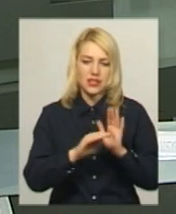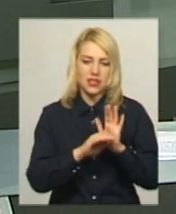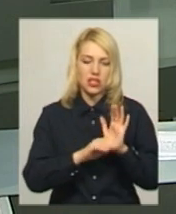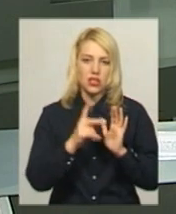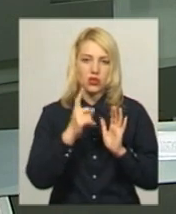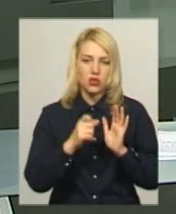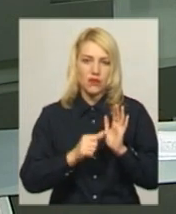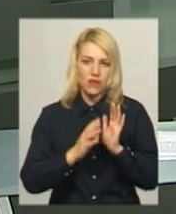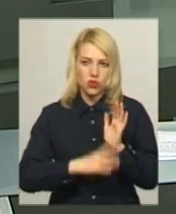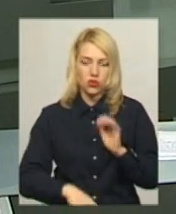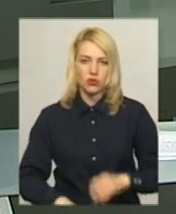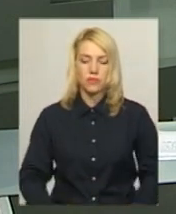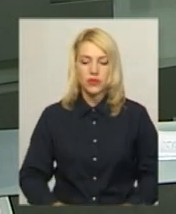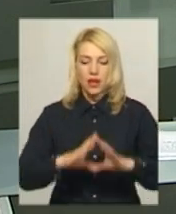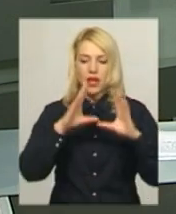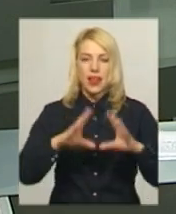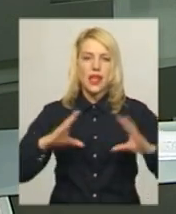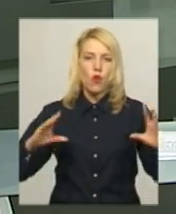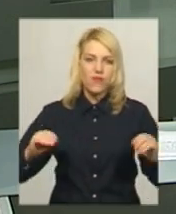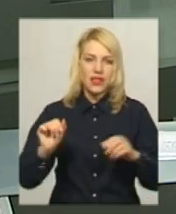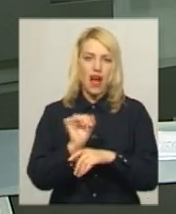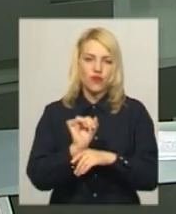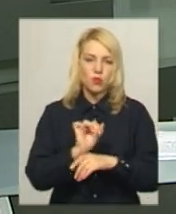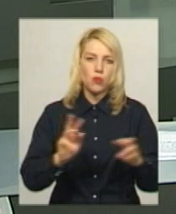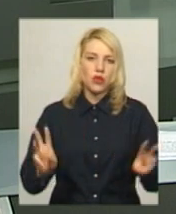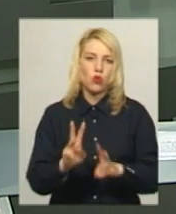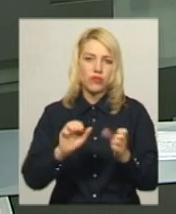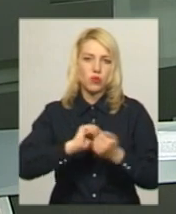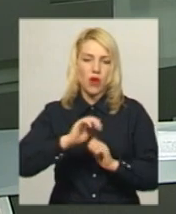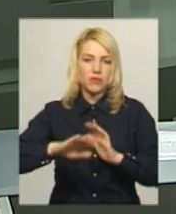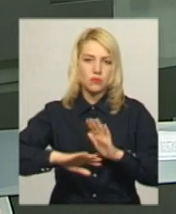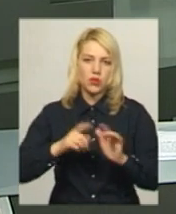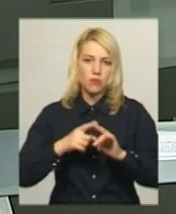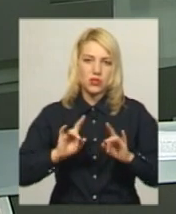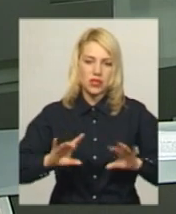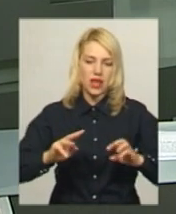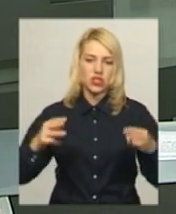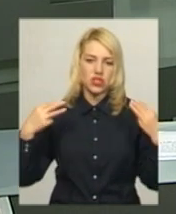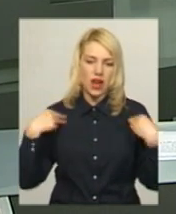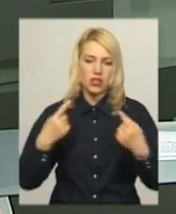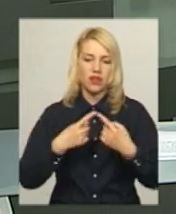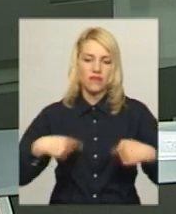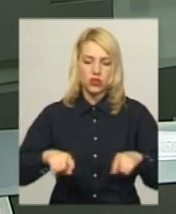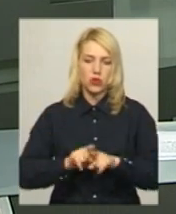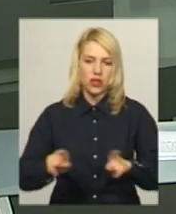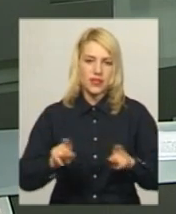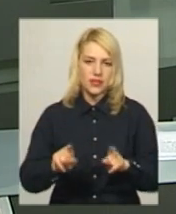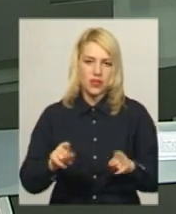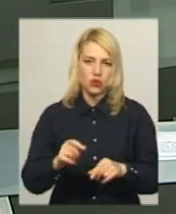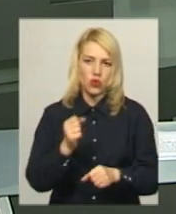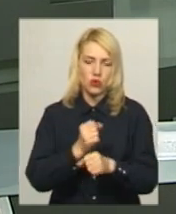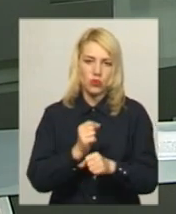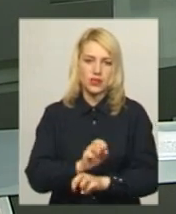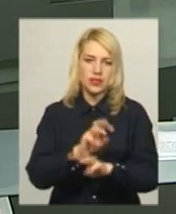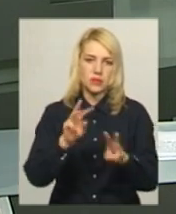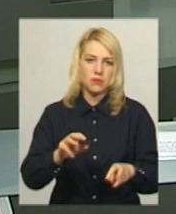Легковий автомобіль горів у Кам'янці-Подільському. Про це повідомив начальник відділу агітаційно-пропагандистської роботи Центру забезпечення